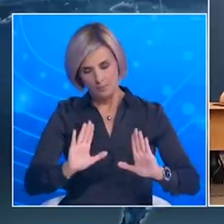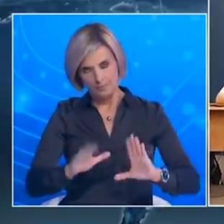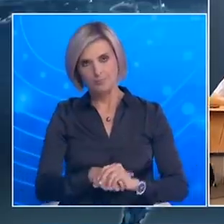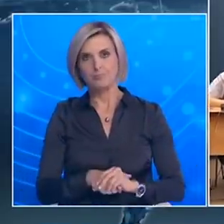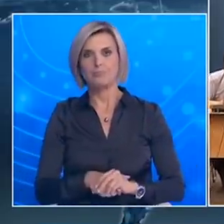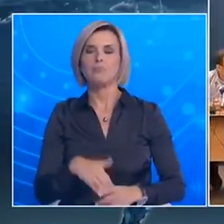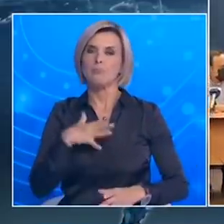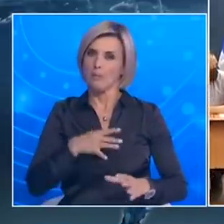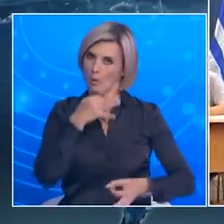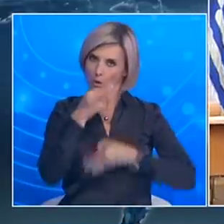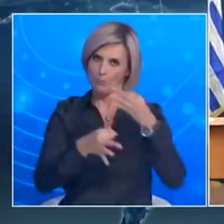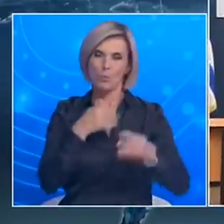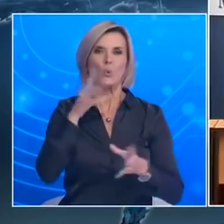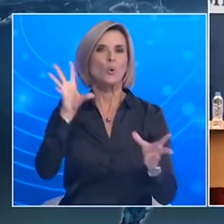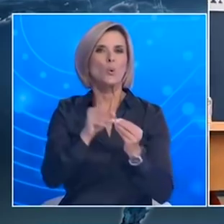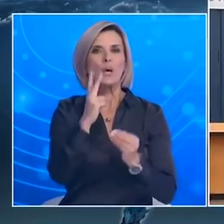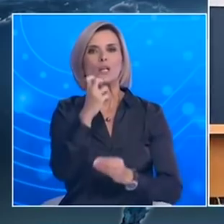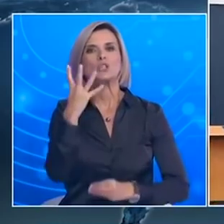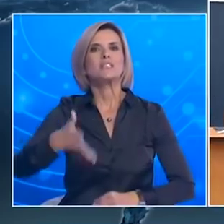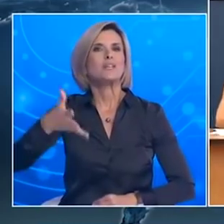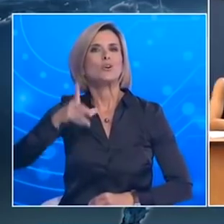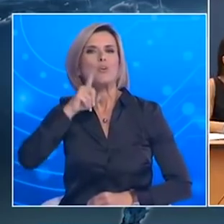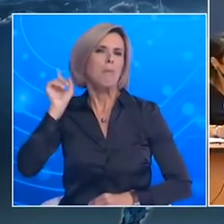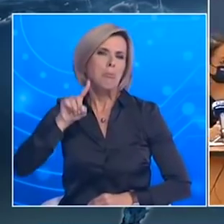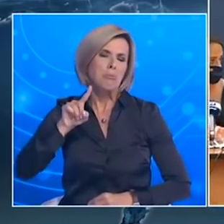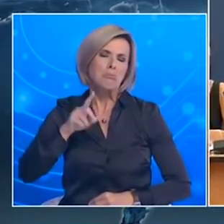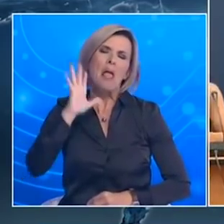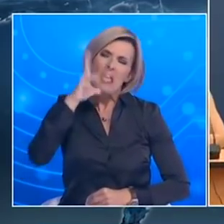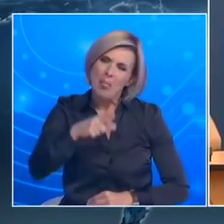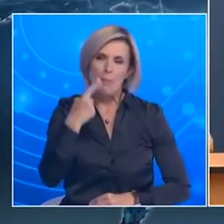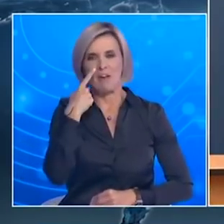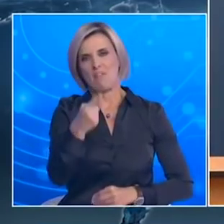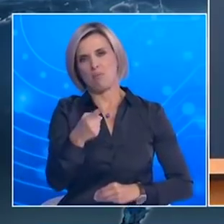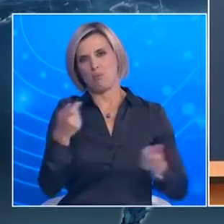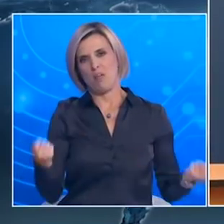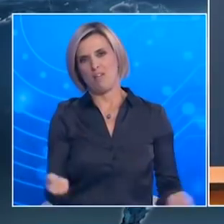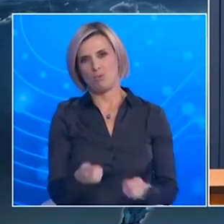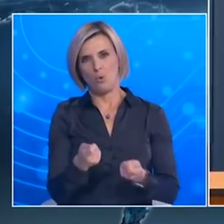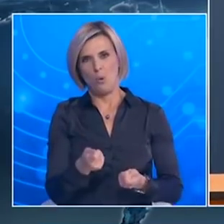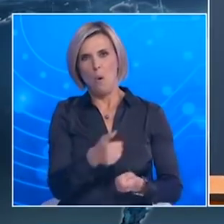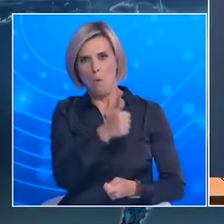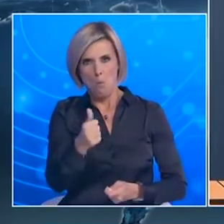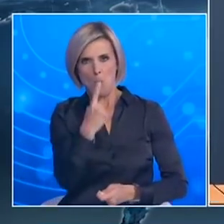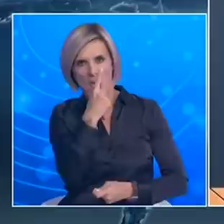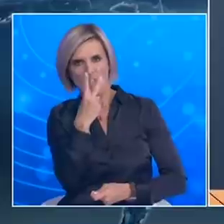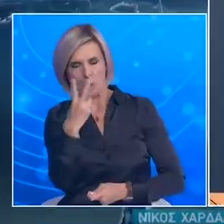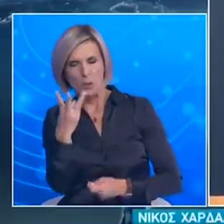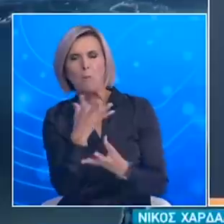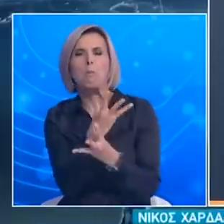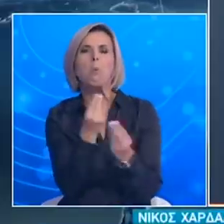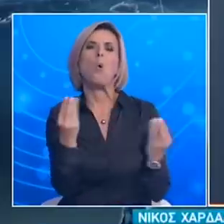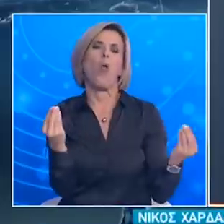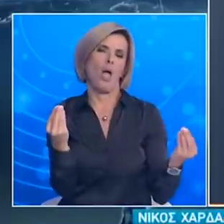Θέλω να σταθώ σε κάτι Αυτά τα φαινόμενα είναι καθημερινά Και δεν είναι ένα, δύο, τρία που σας λέω Είναι δεκάδες